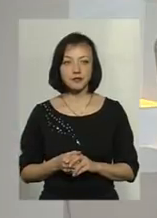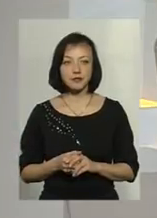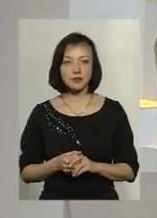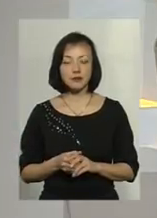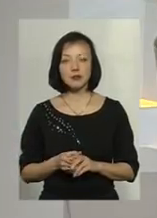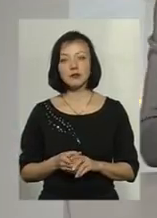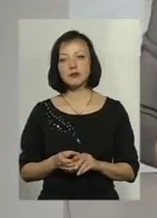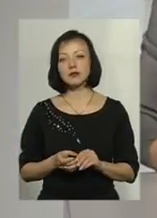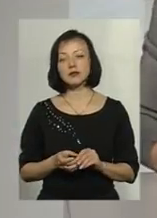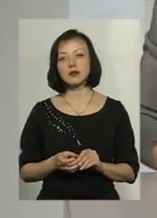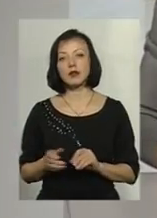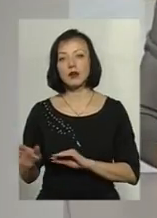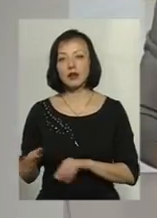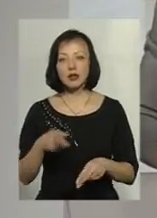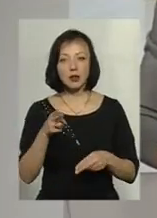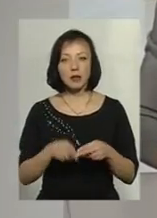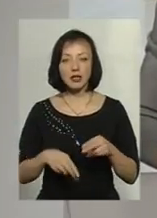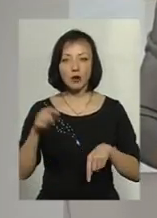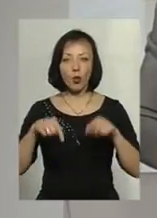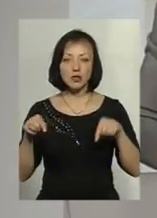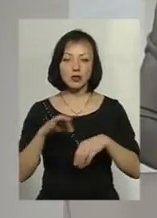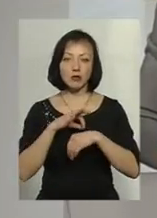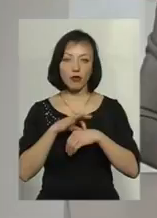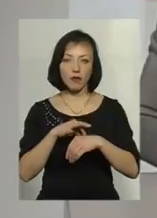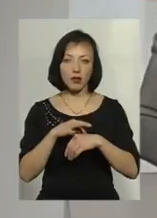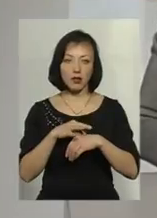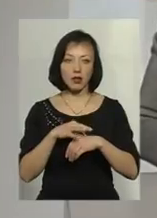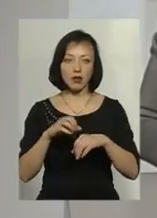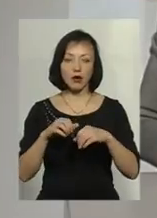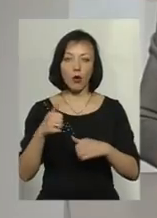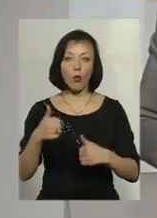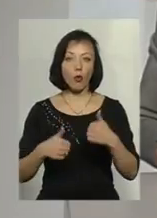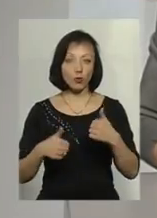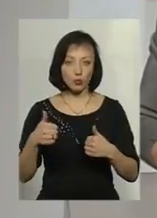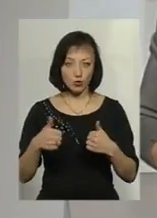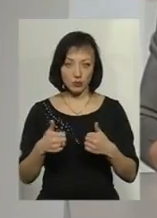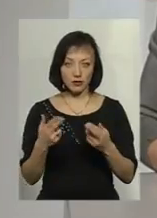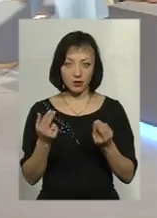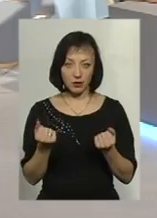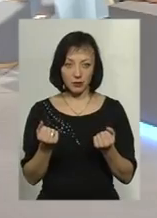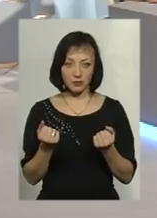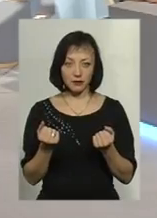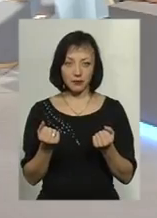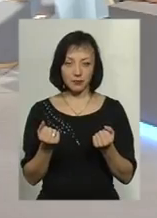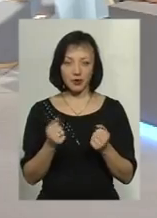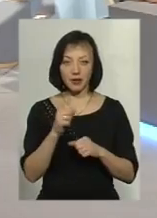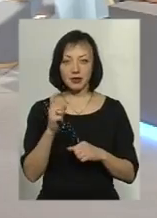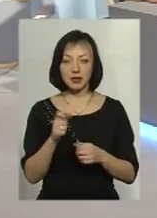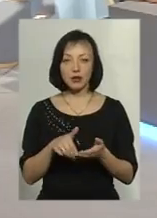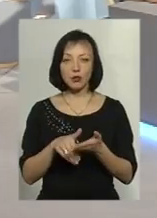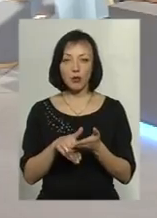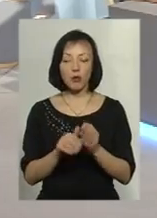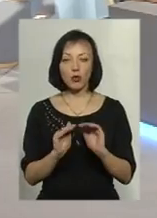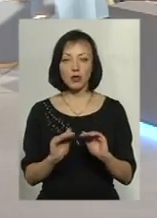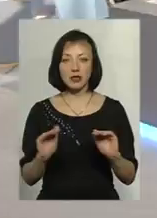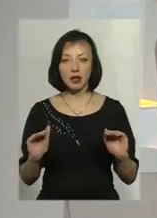Наприкінці осені провели конкурс, так? За допомогою